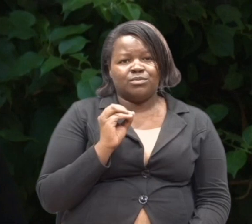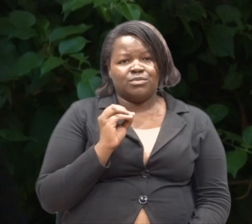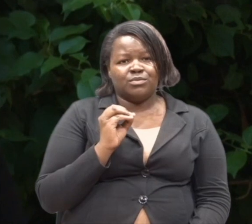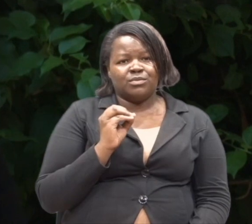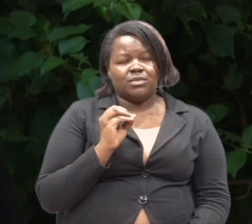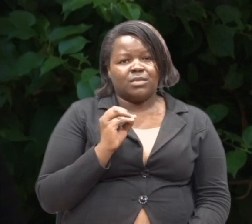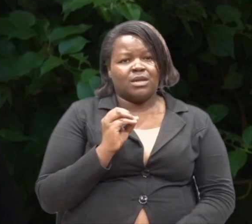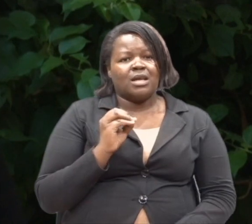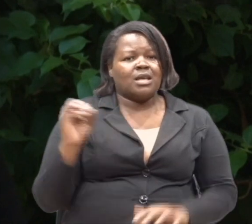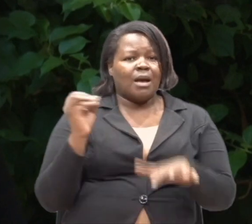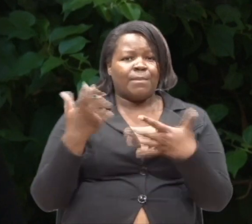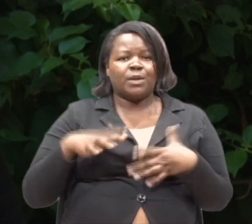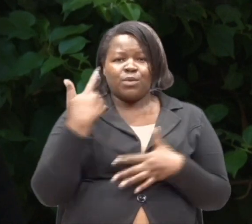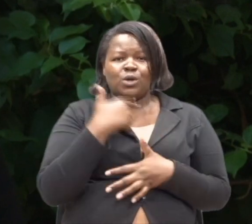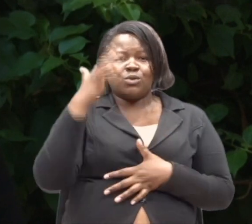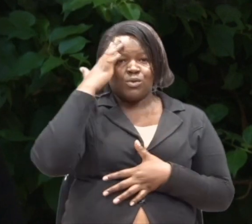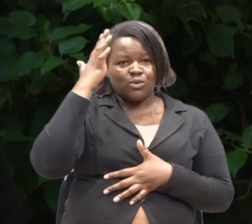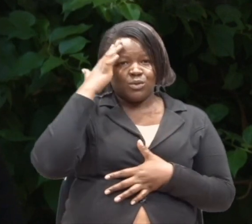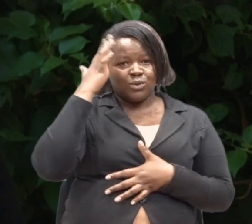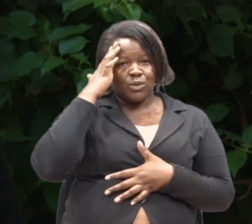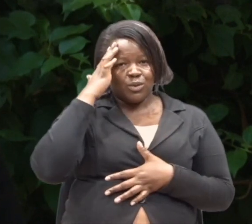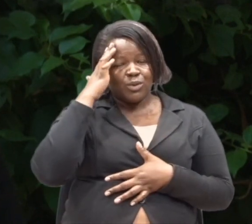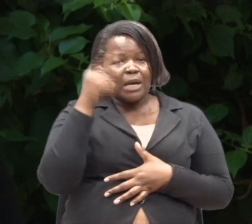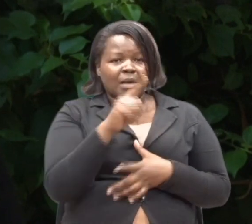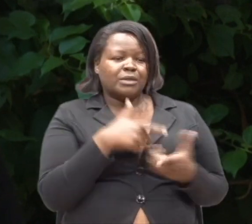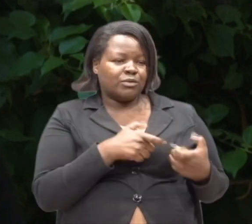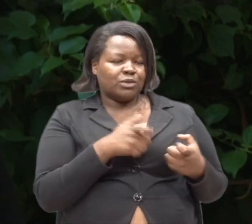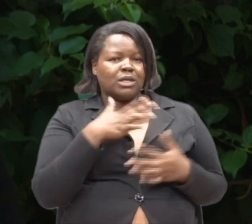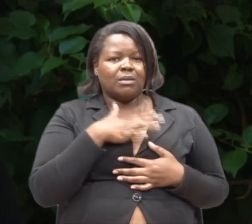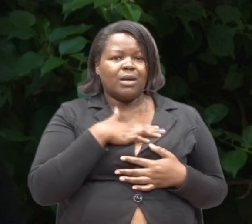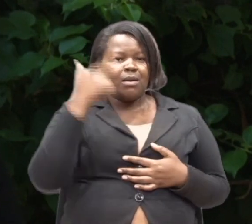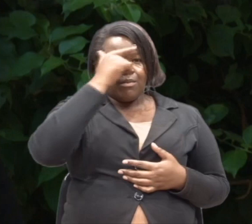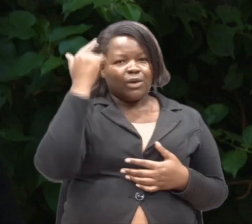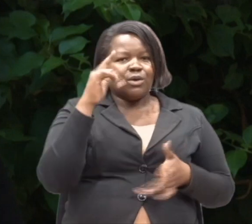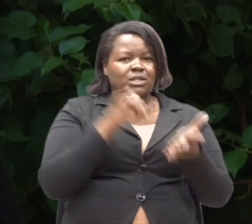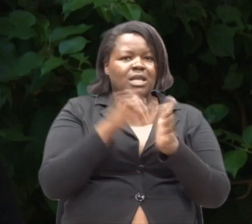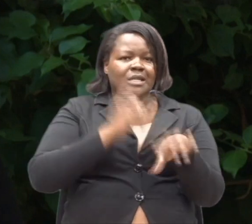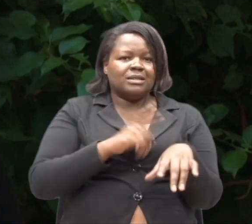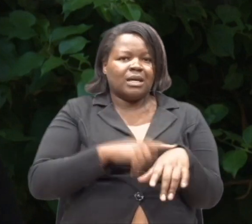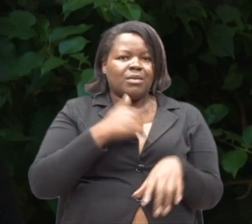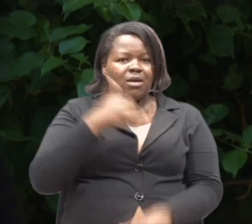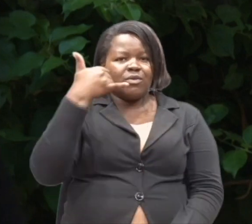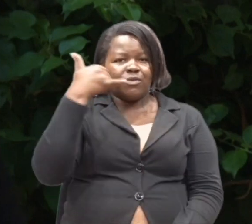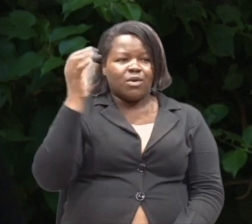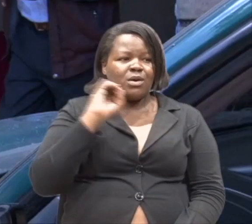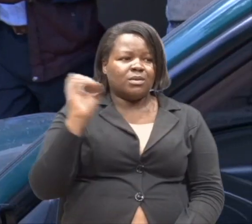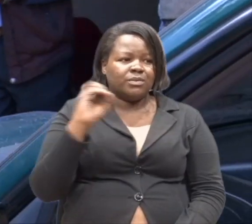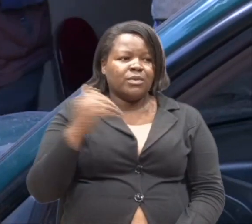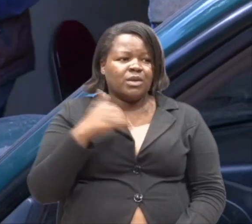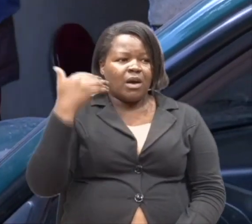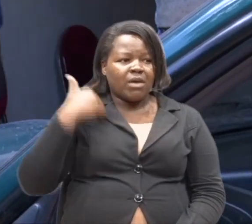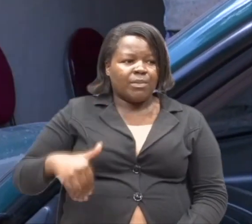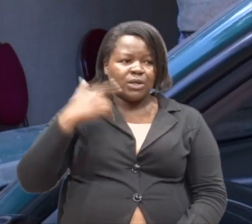Ni hile tuwe nye walijua, ananichubia juu. By then, hakuku waga na simu. Kuna mtu